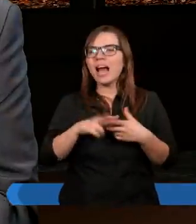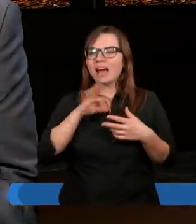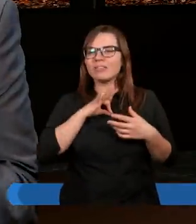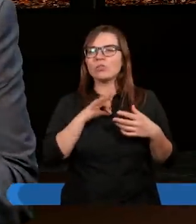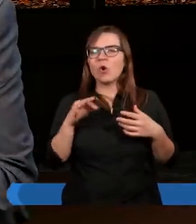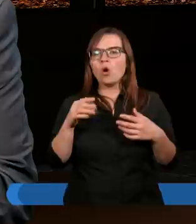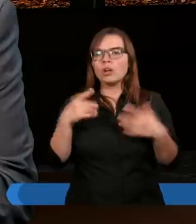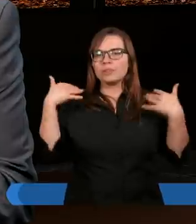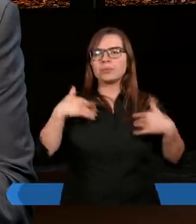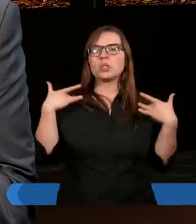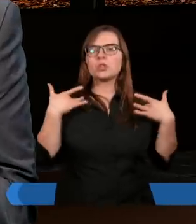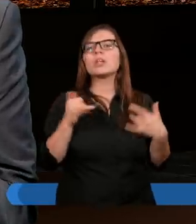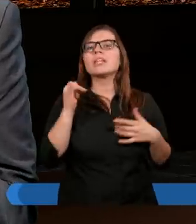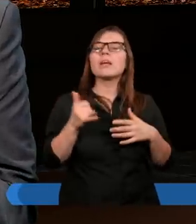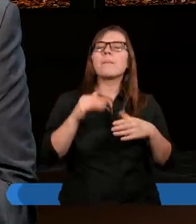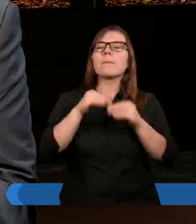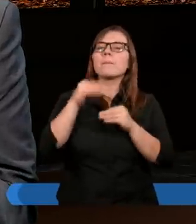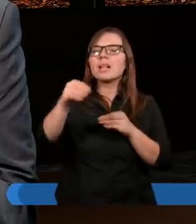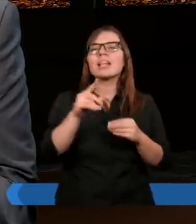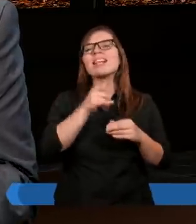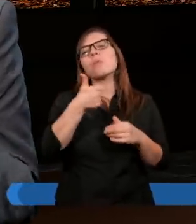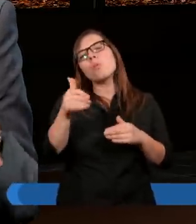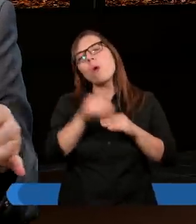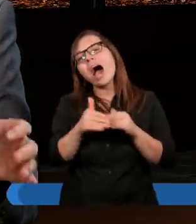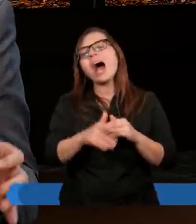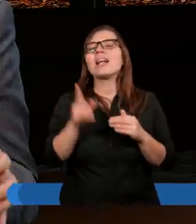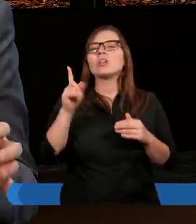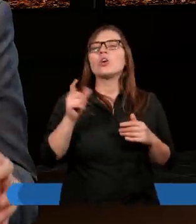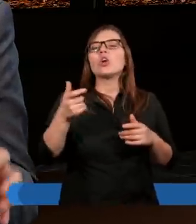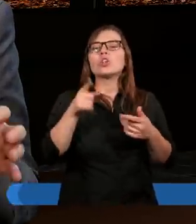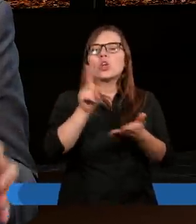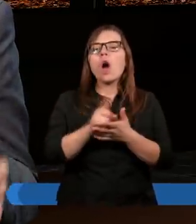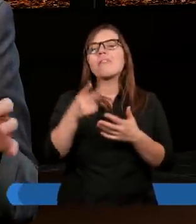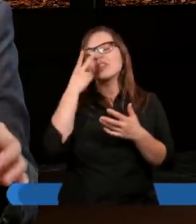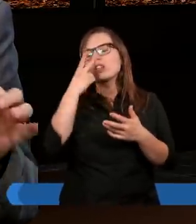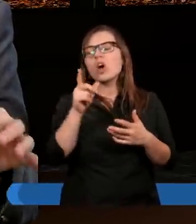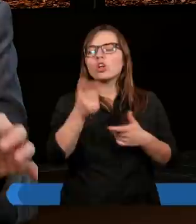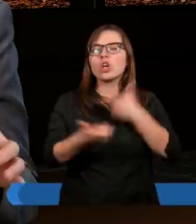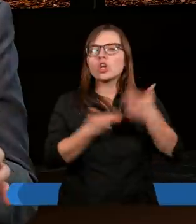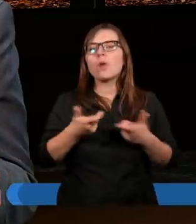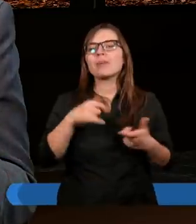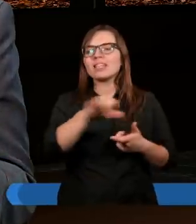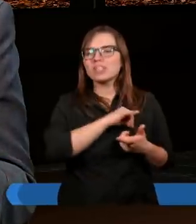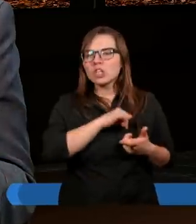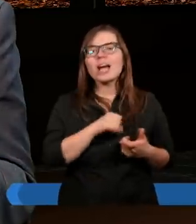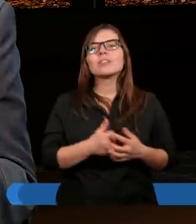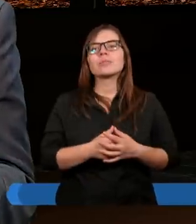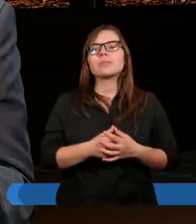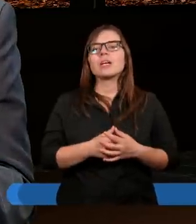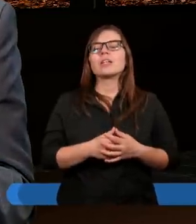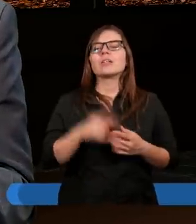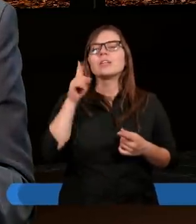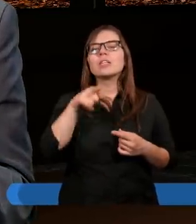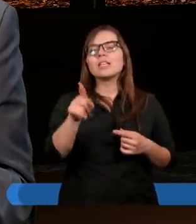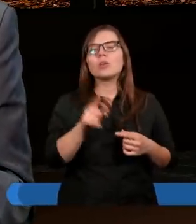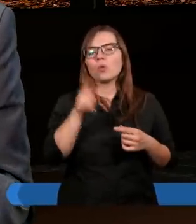potem czy skorzystamy z łaski, czy nie skorzystamy z łaski, wciąż na nas ciąży i wisi coś tam, jakaś przeszłość. Że